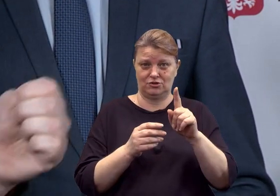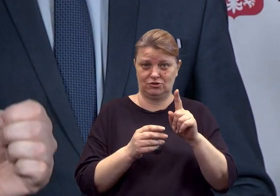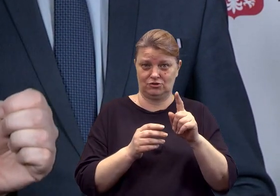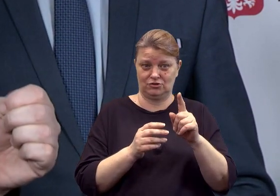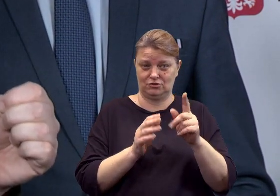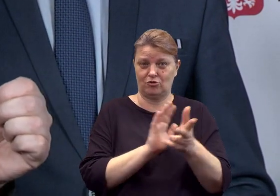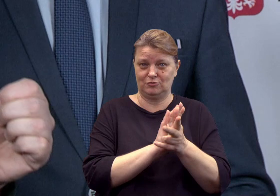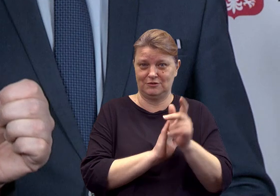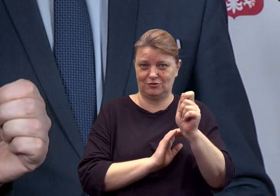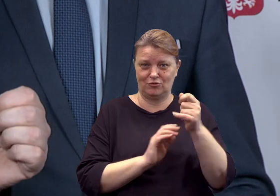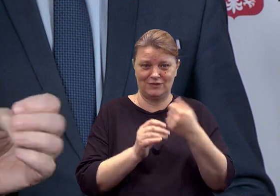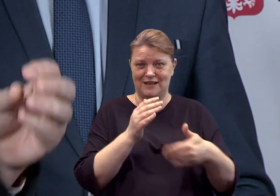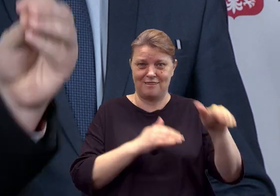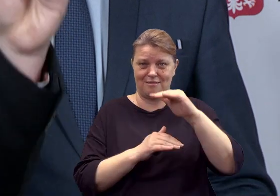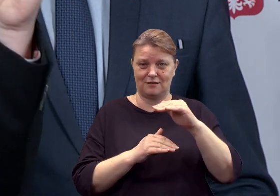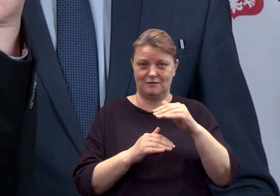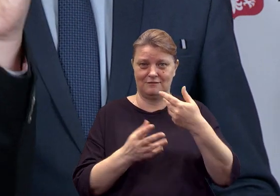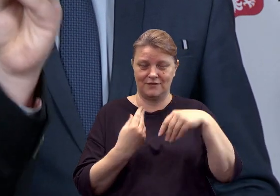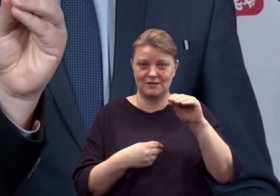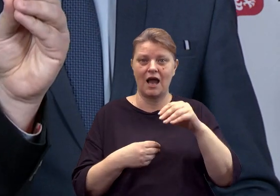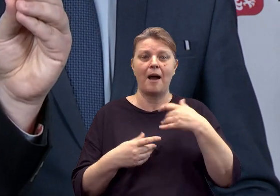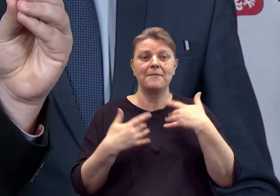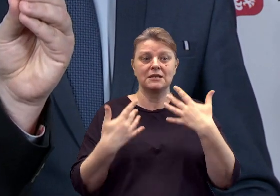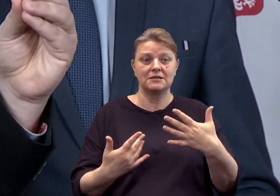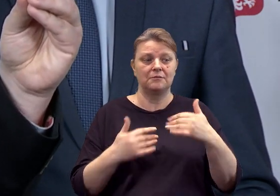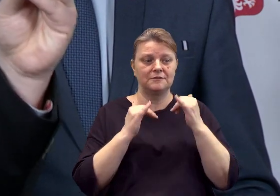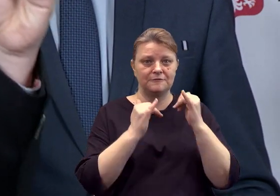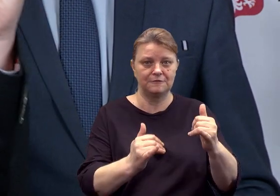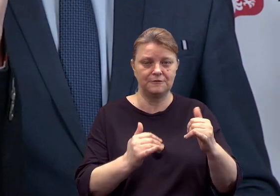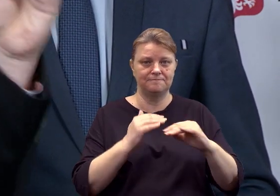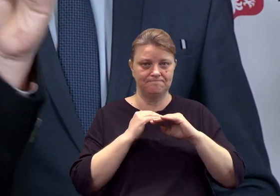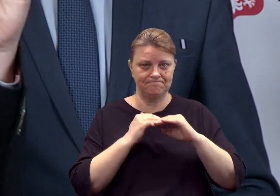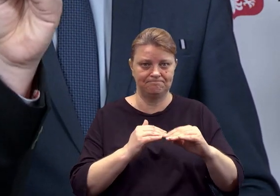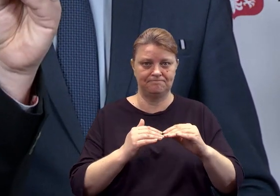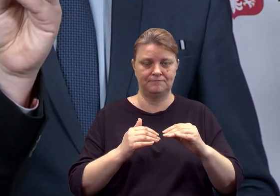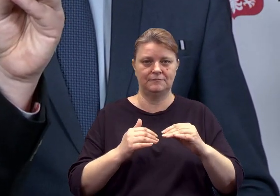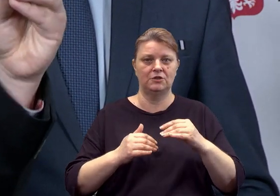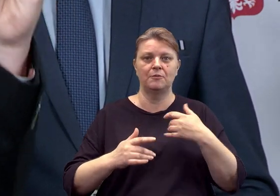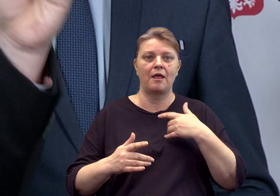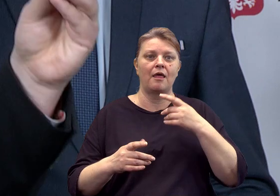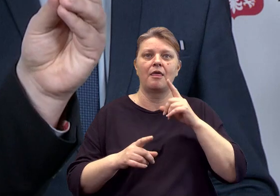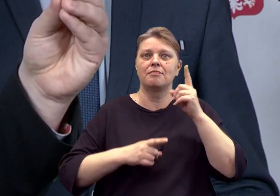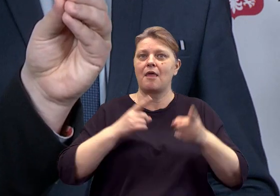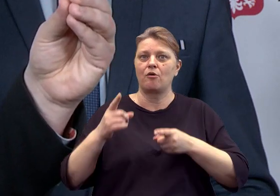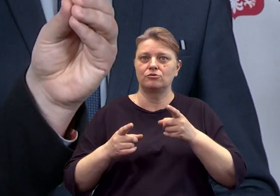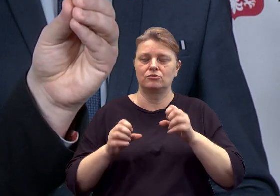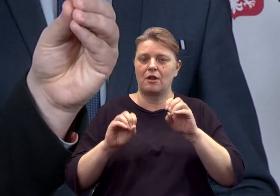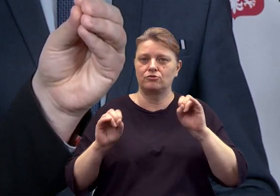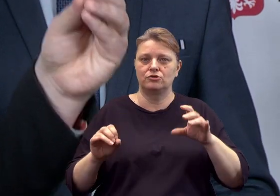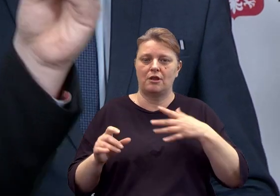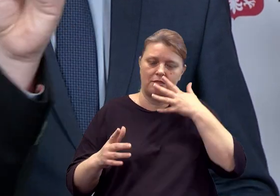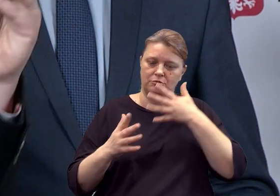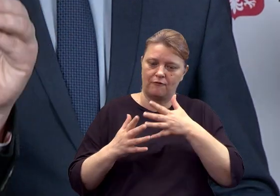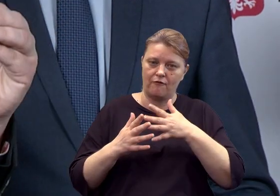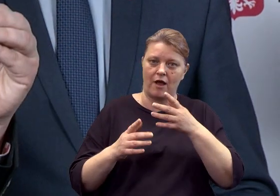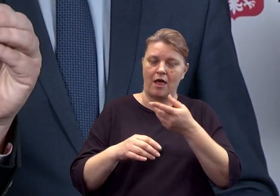są to nadgodziny, które oni porabiają. Ale nam chodzi o stabilizację. Żeby nauczyciel nie musiał przewidywać, czy będzie miał nadgodziny na przyszły rok,